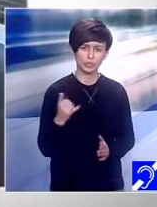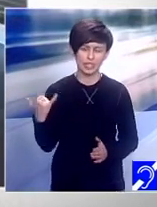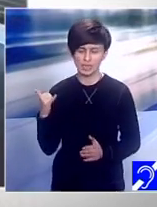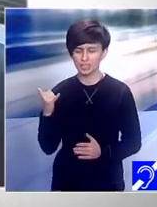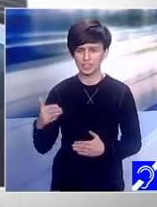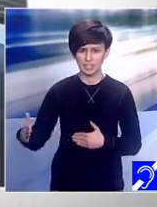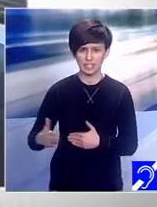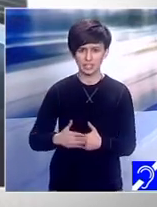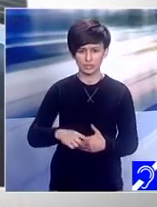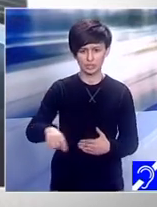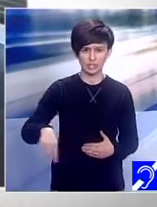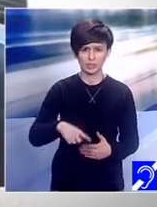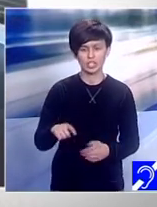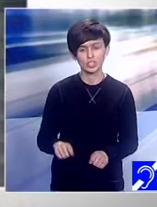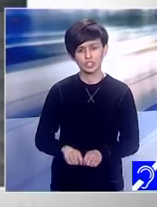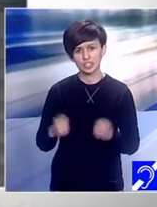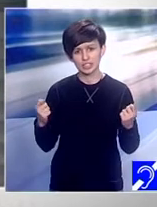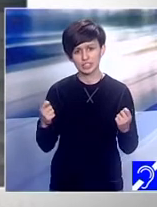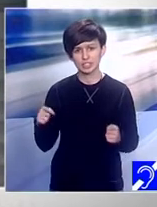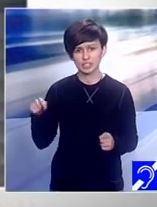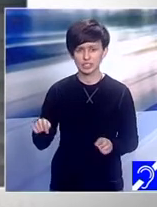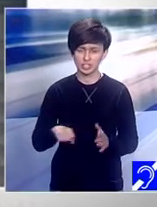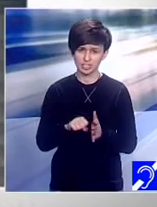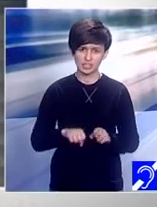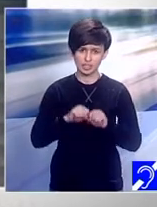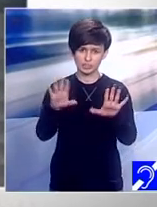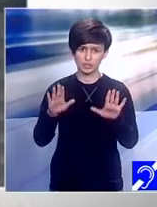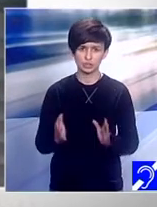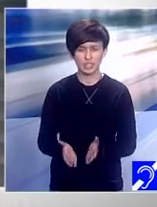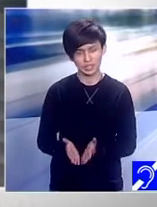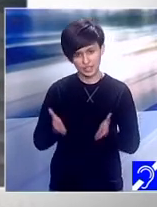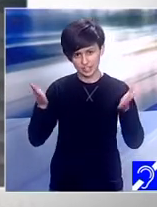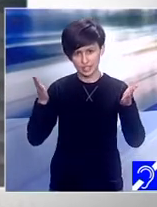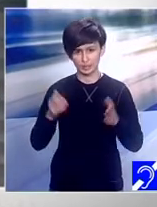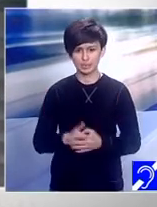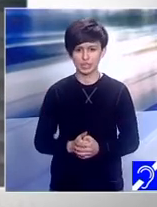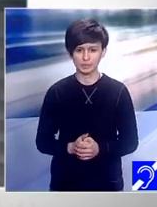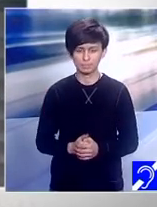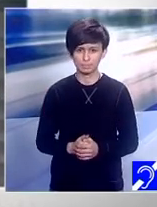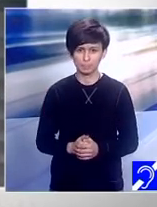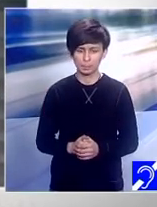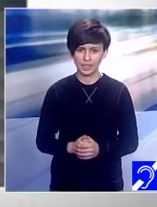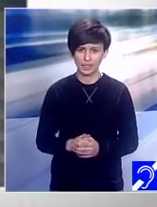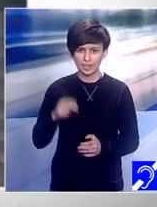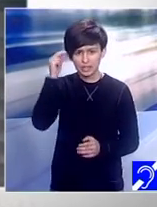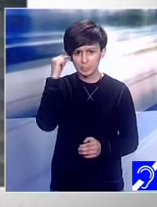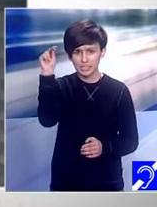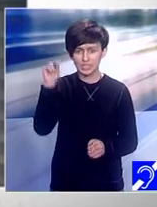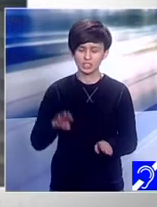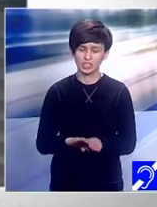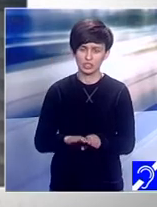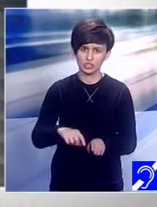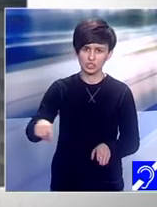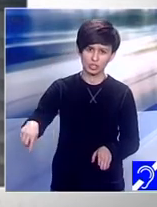că ați deschis această emisiune aniversară. Mesajele colegilor noștri, Raluca Mihai și Bogdan. Mesaje care